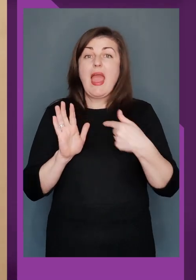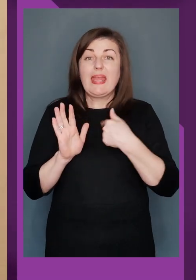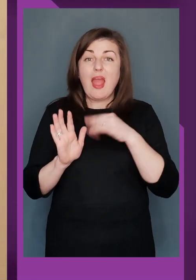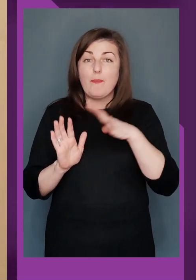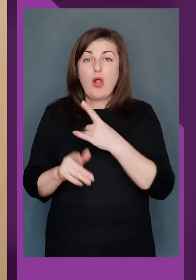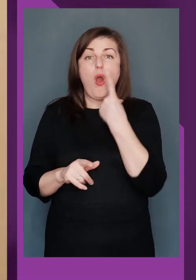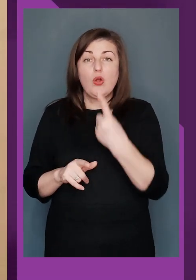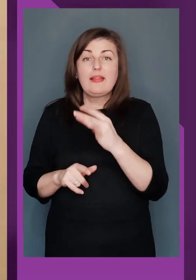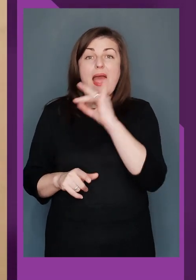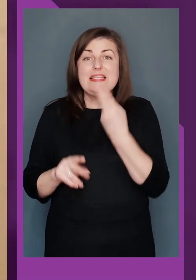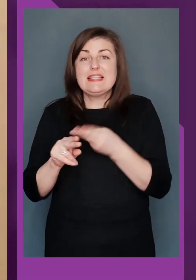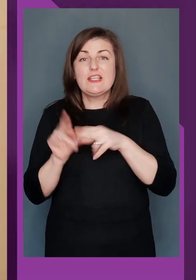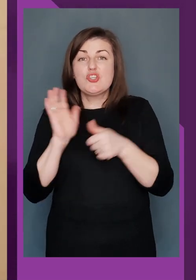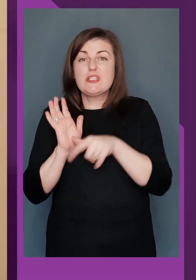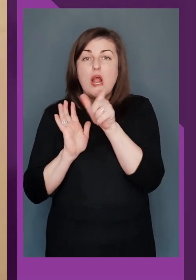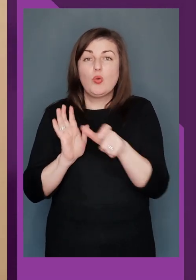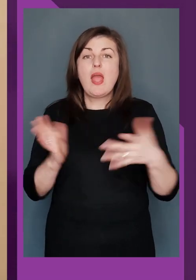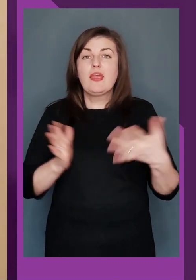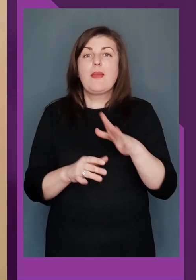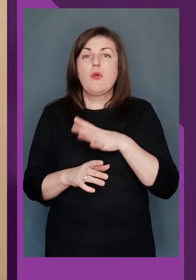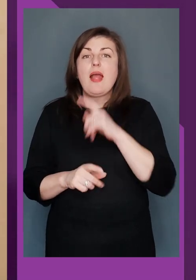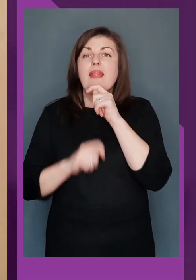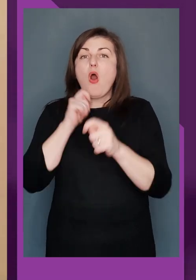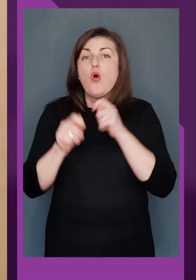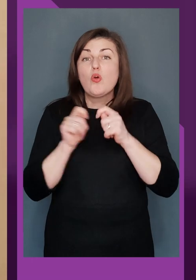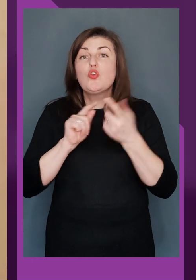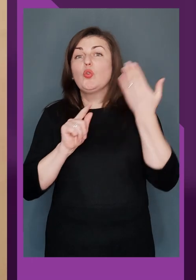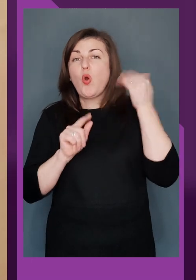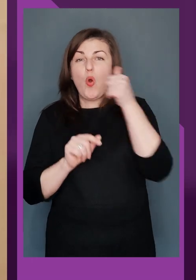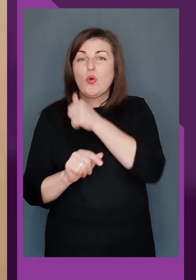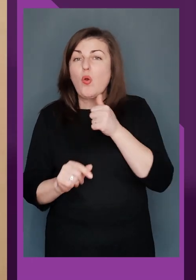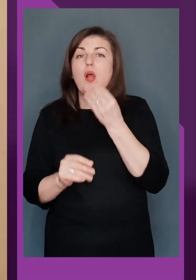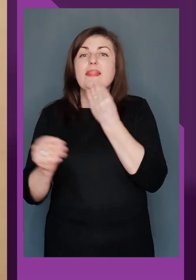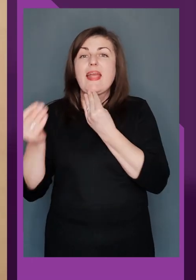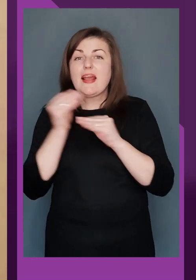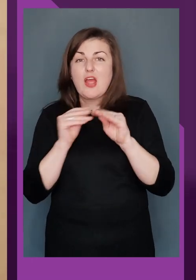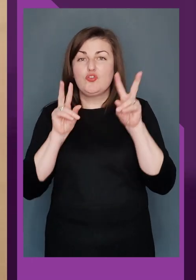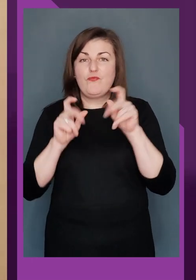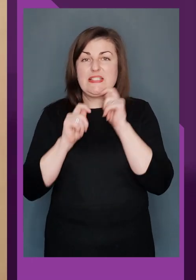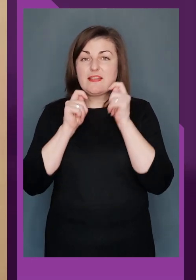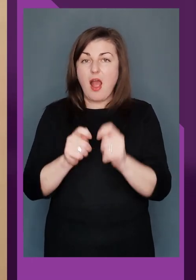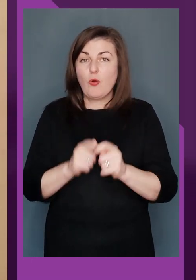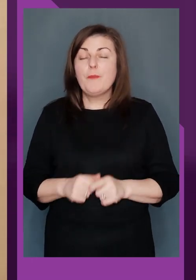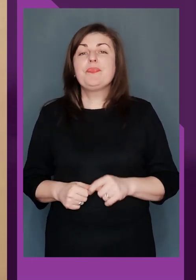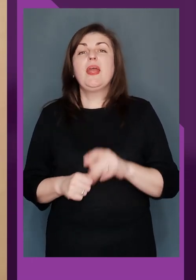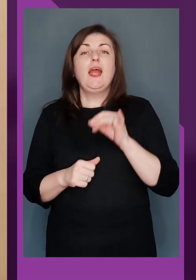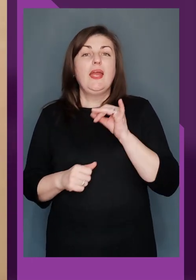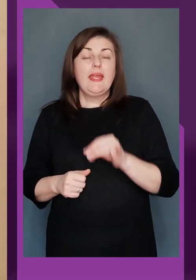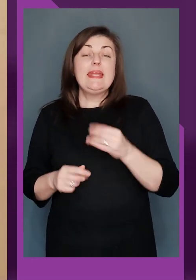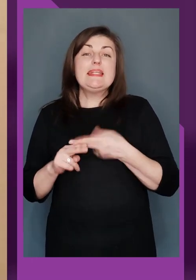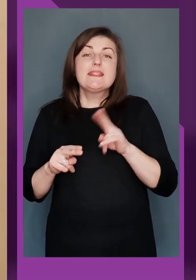чоловік. І я була одна з цих 6 людей, які були нагороджені того року найкращою будь-знакою.